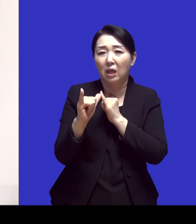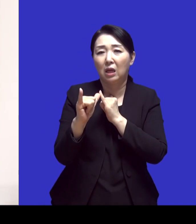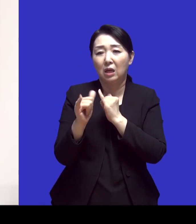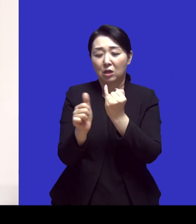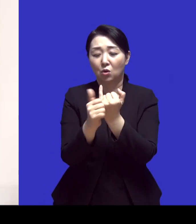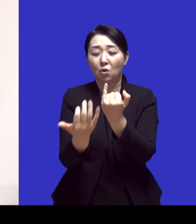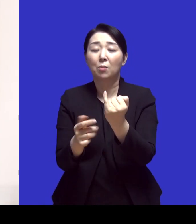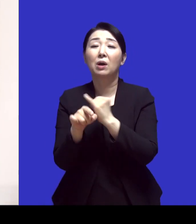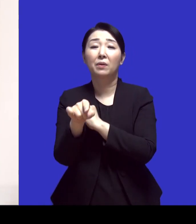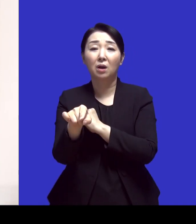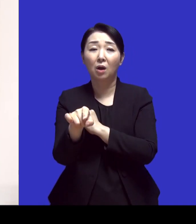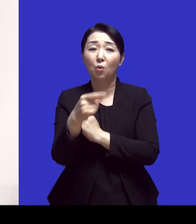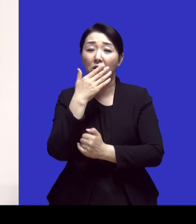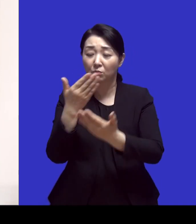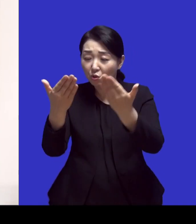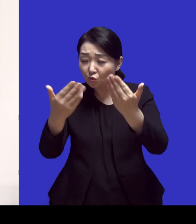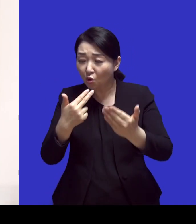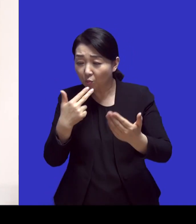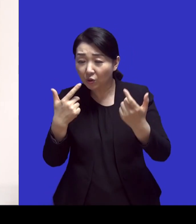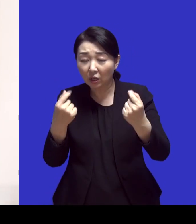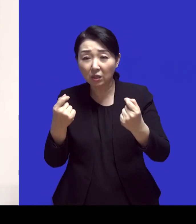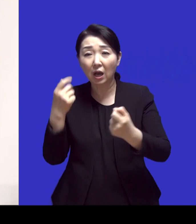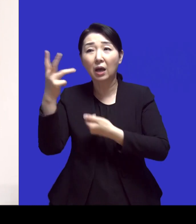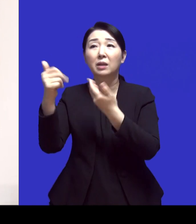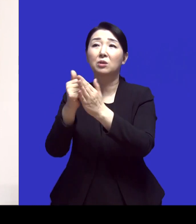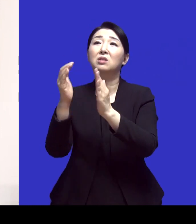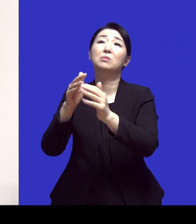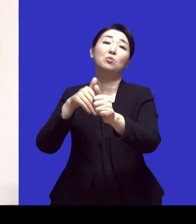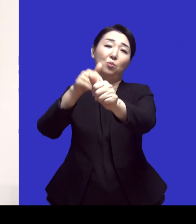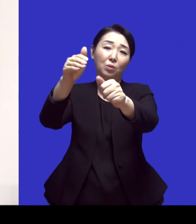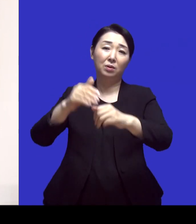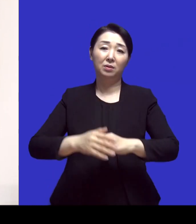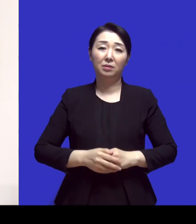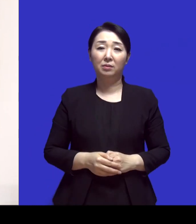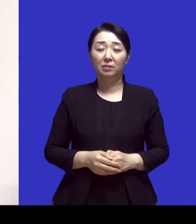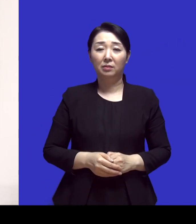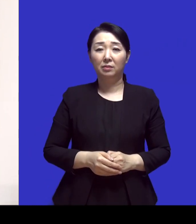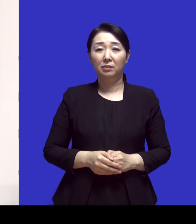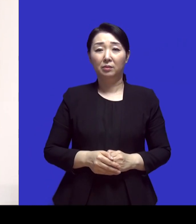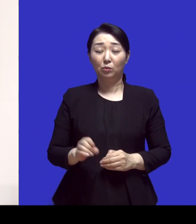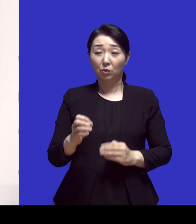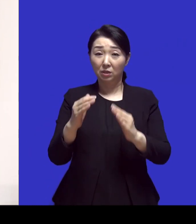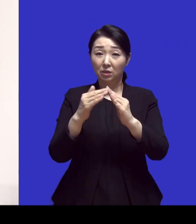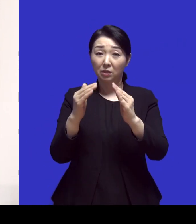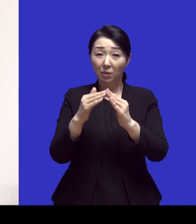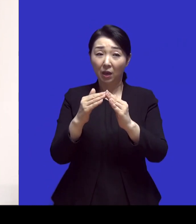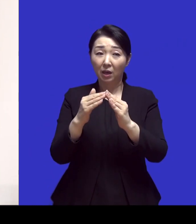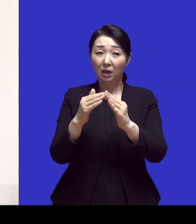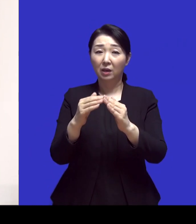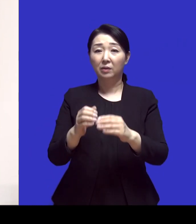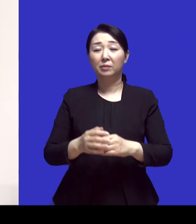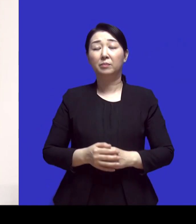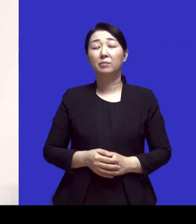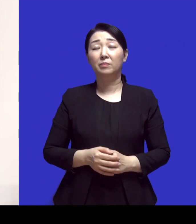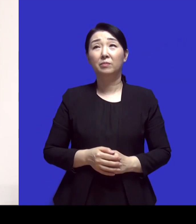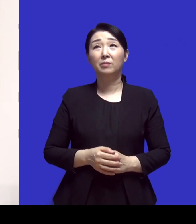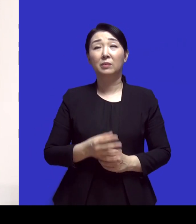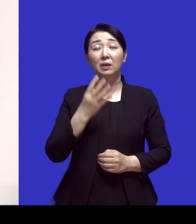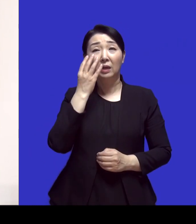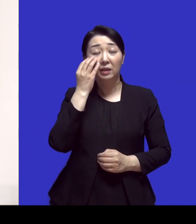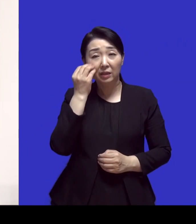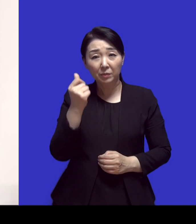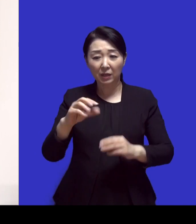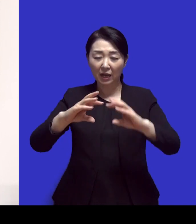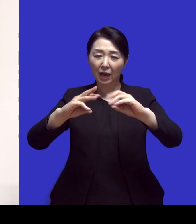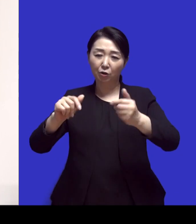진짜 음식이 나올 것 같지 않은 집으로 하나님이 보내세요 그리고 이 집의 기름과 가루가 떨어지지